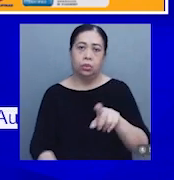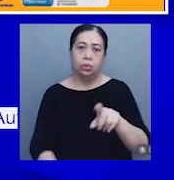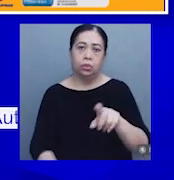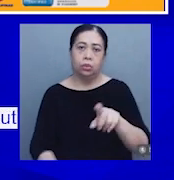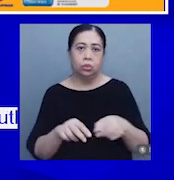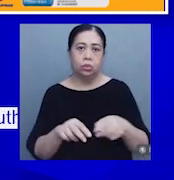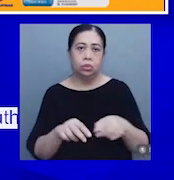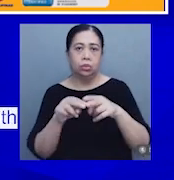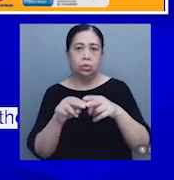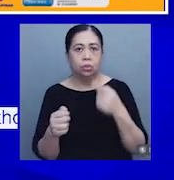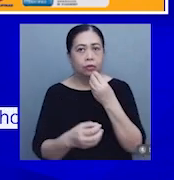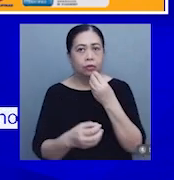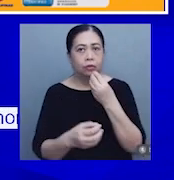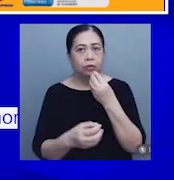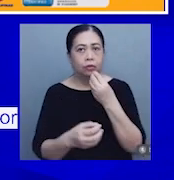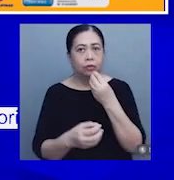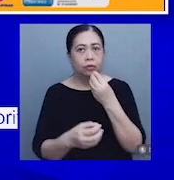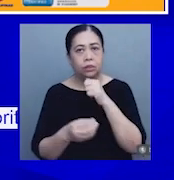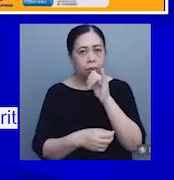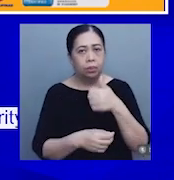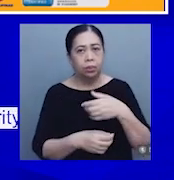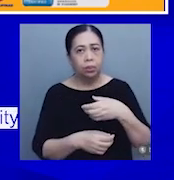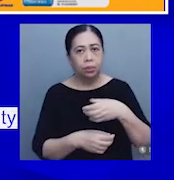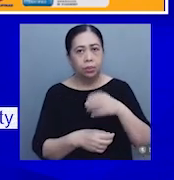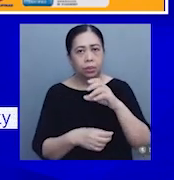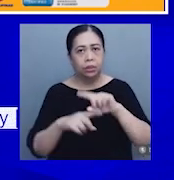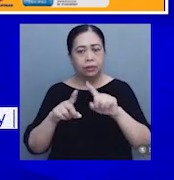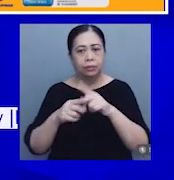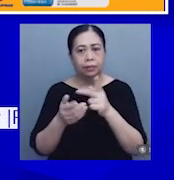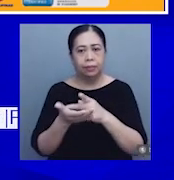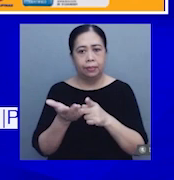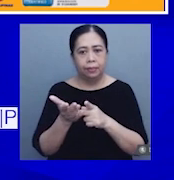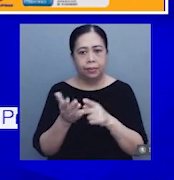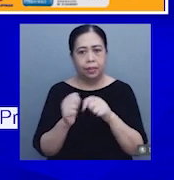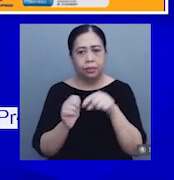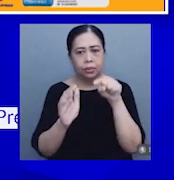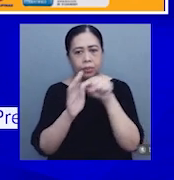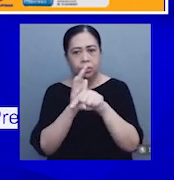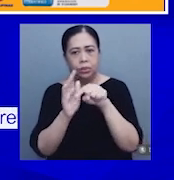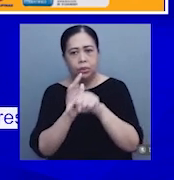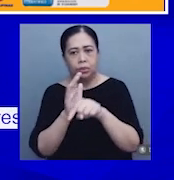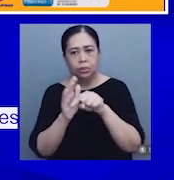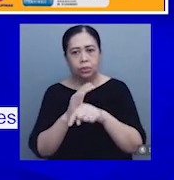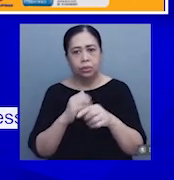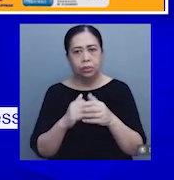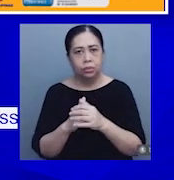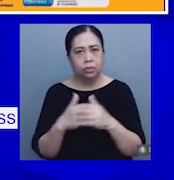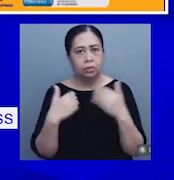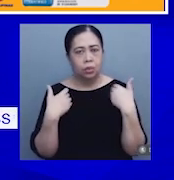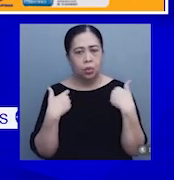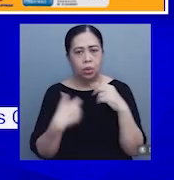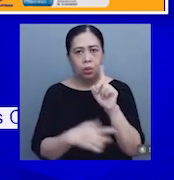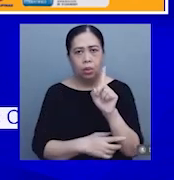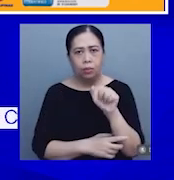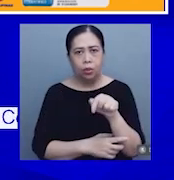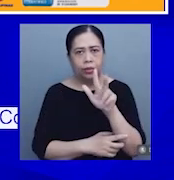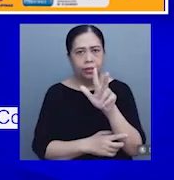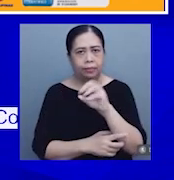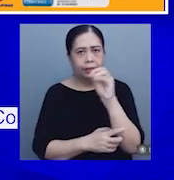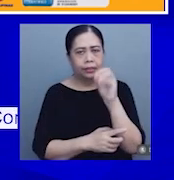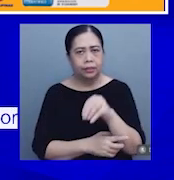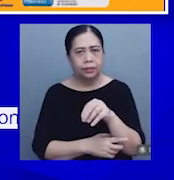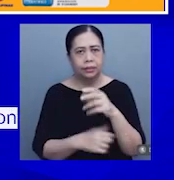and non-alcoholic beverages, ang meat and other parts of slaughtered land animals na may 1.3%